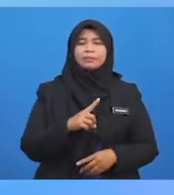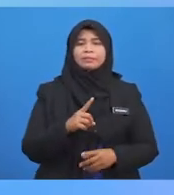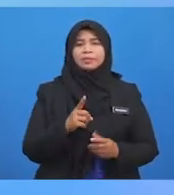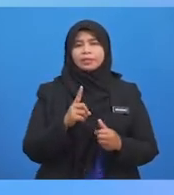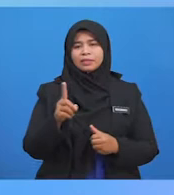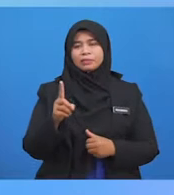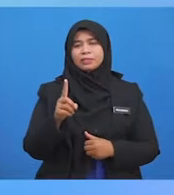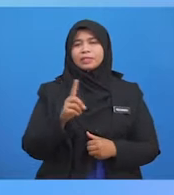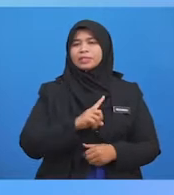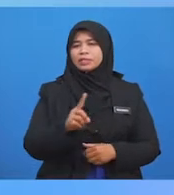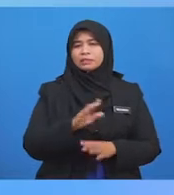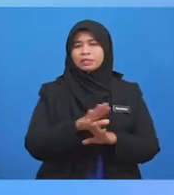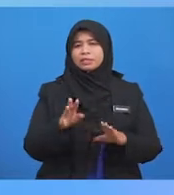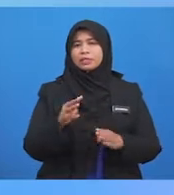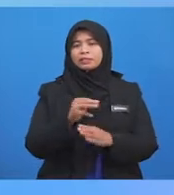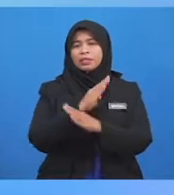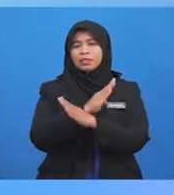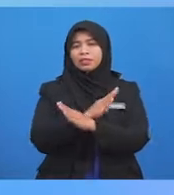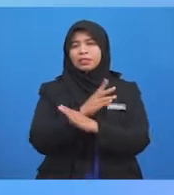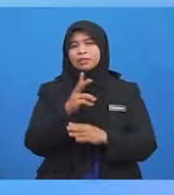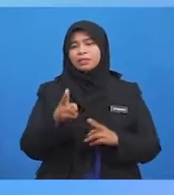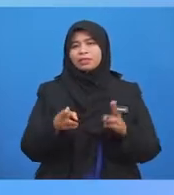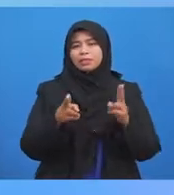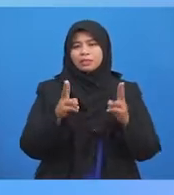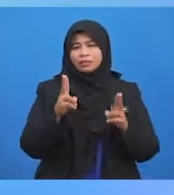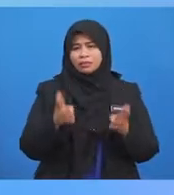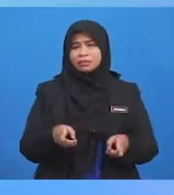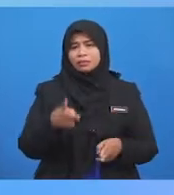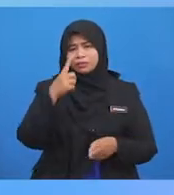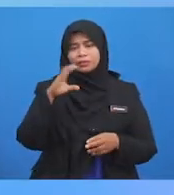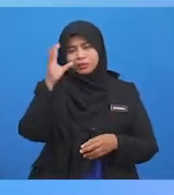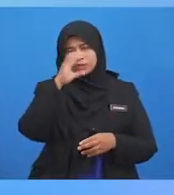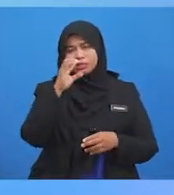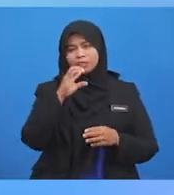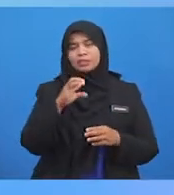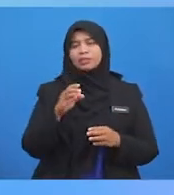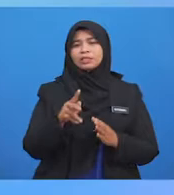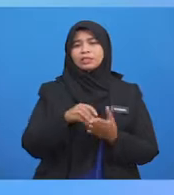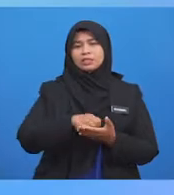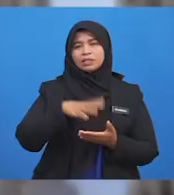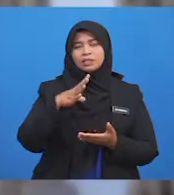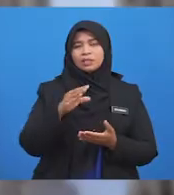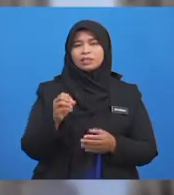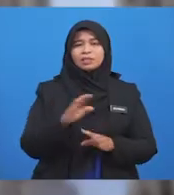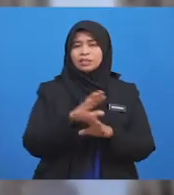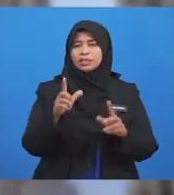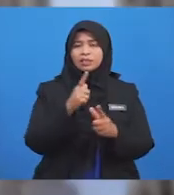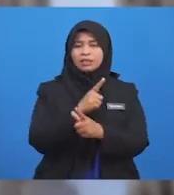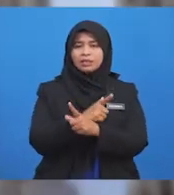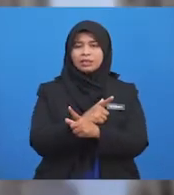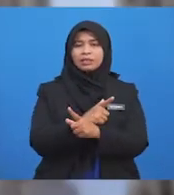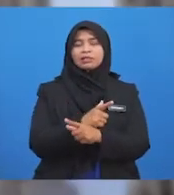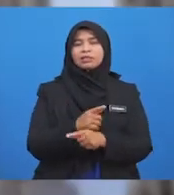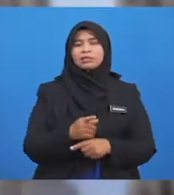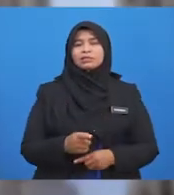Islam Tidak Menghalang Umatnya Untuk Mencari Kekayaan Tidak Melarang